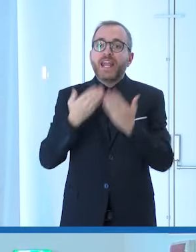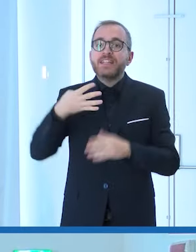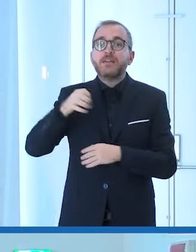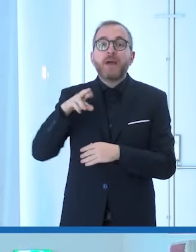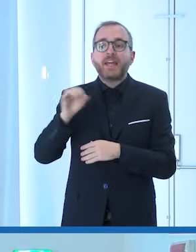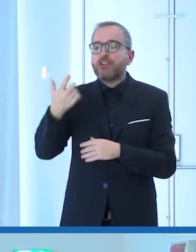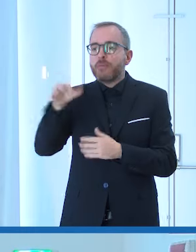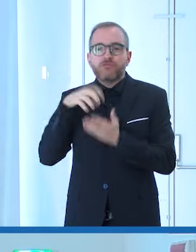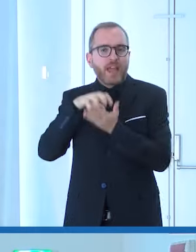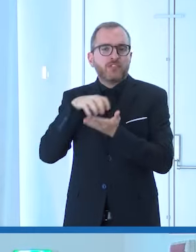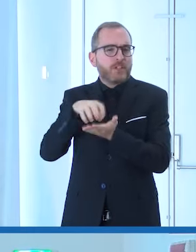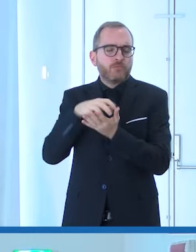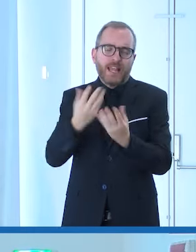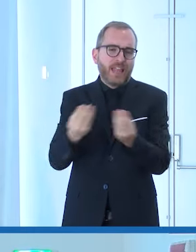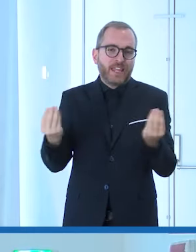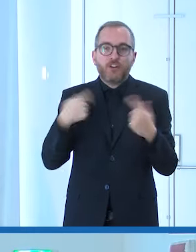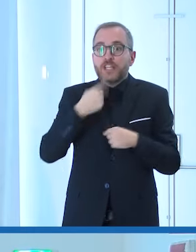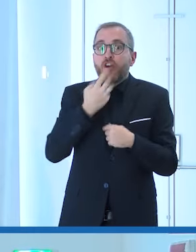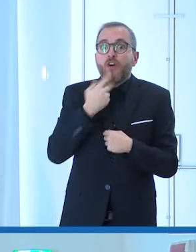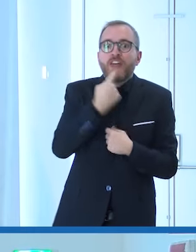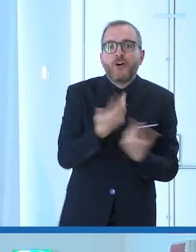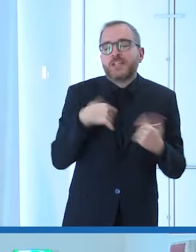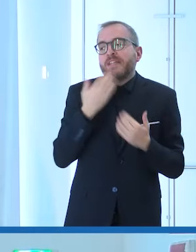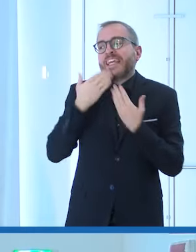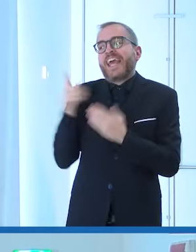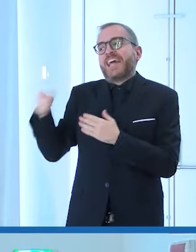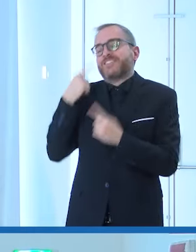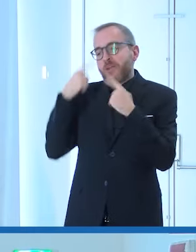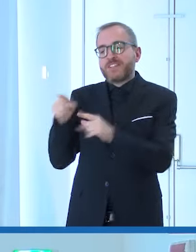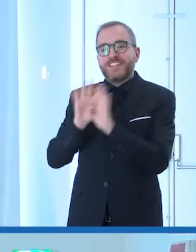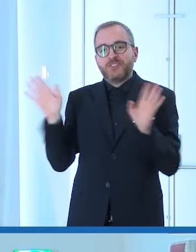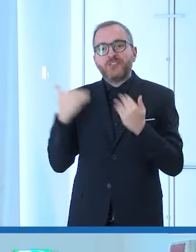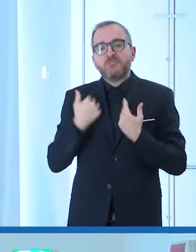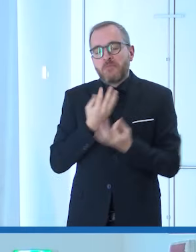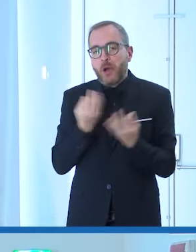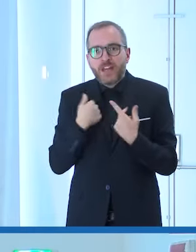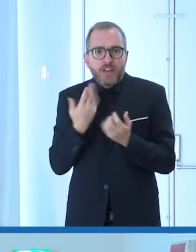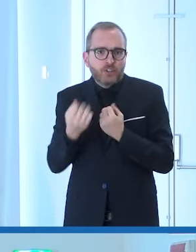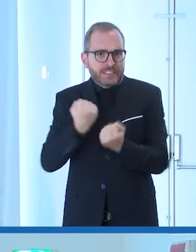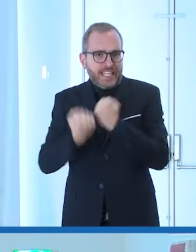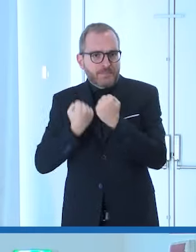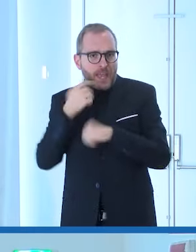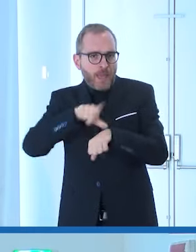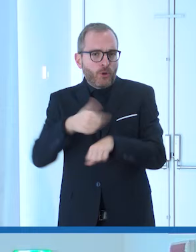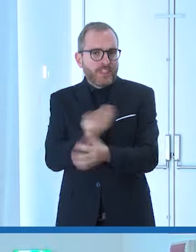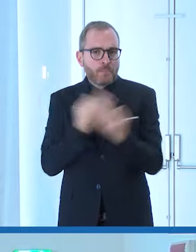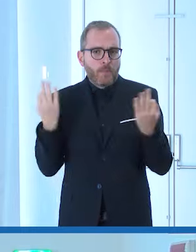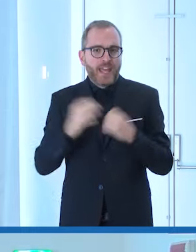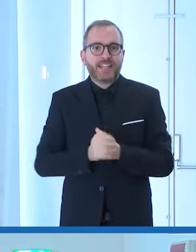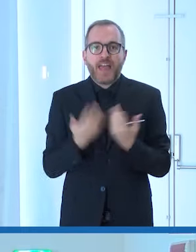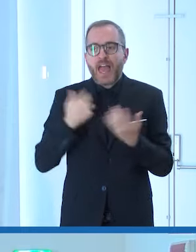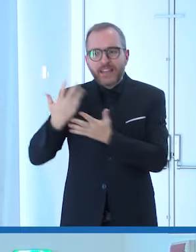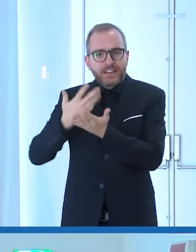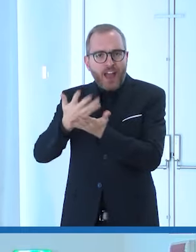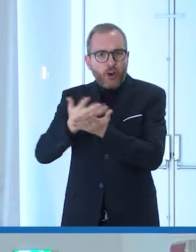anticipato tante cose che io avrei detto, quindi grazie. Va meglio così risparmiamo sui tempi. Hai